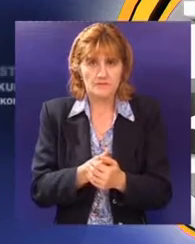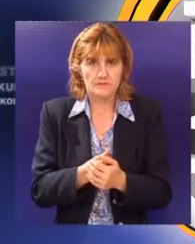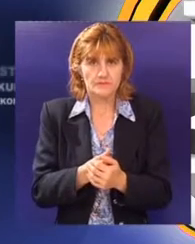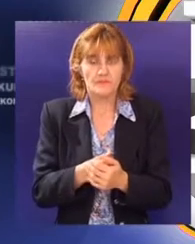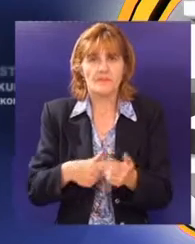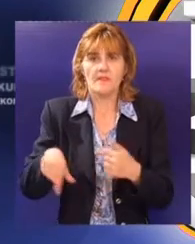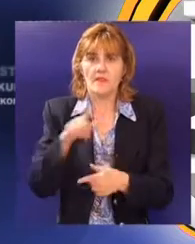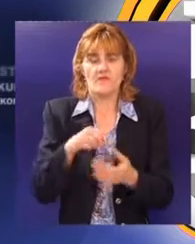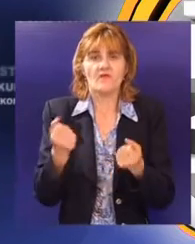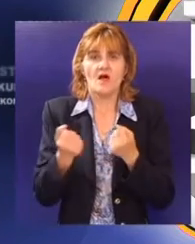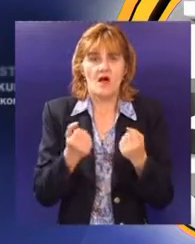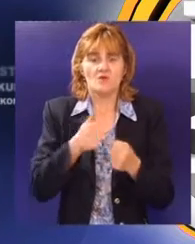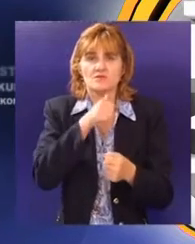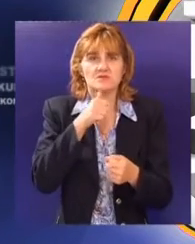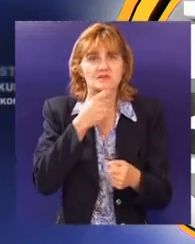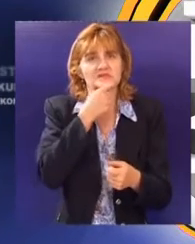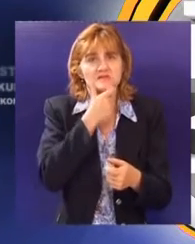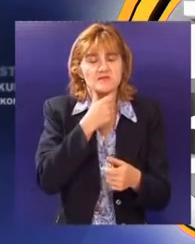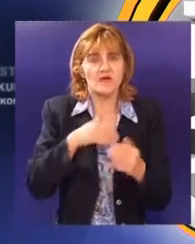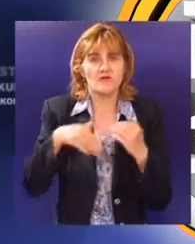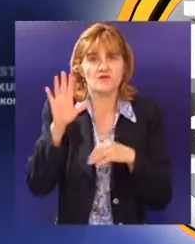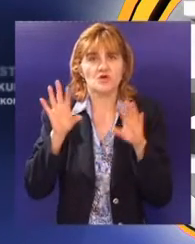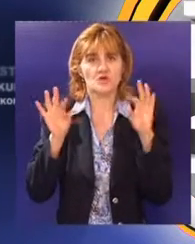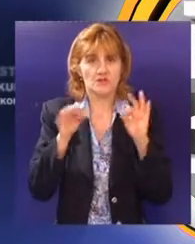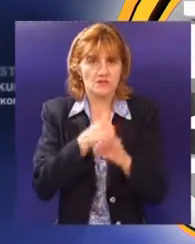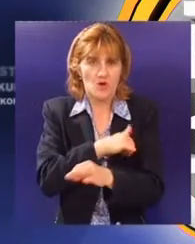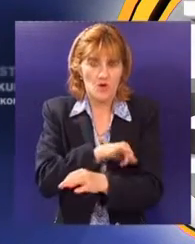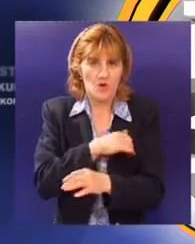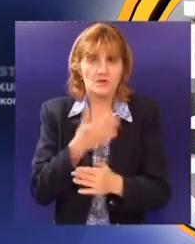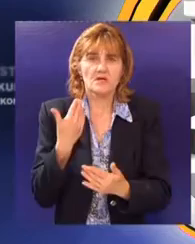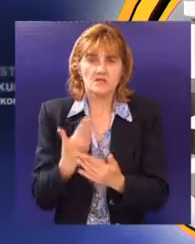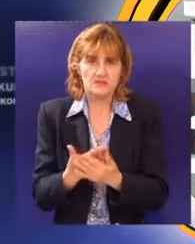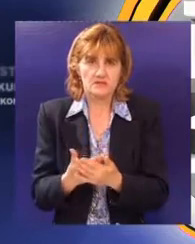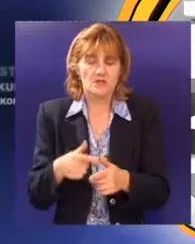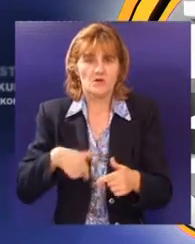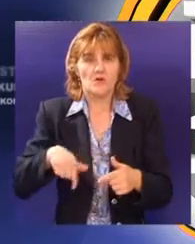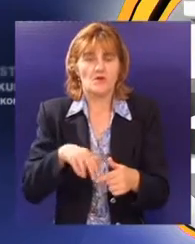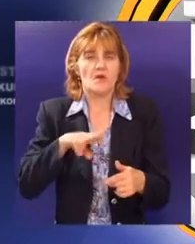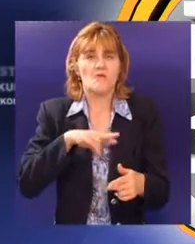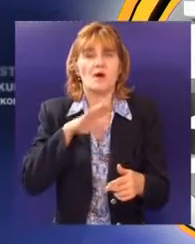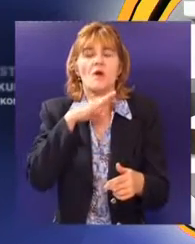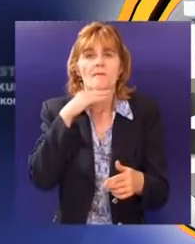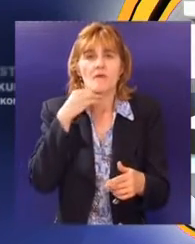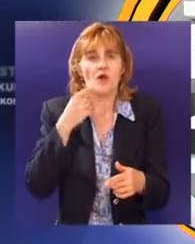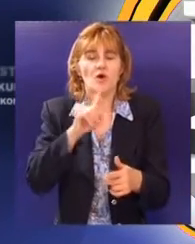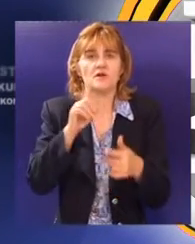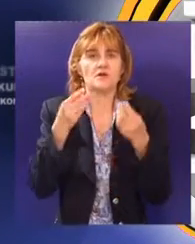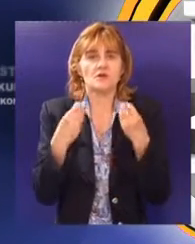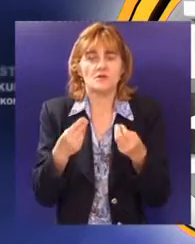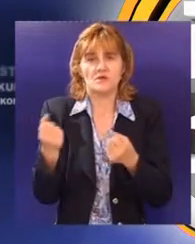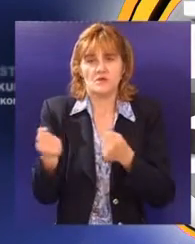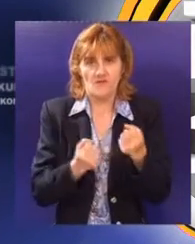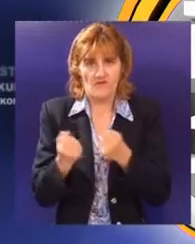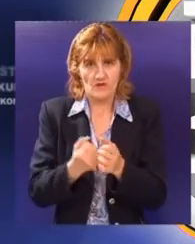Većina automobila u Srbiji starija je od deset godina i s tog razloga u našem voznom parku nalazi se mnogo tehničkih neispravnih